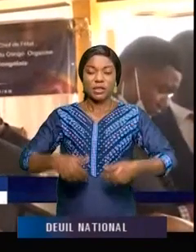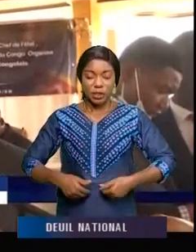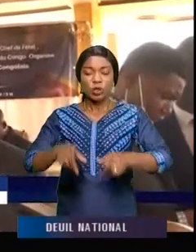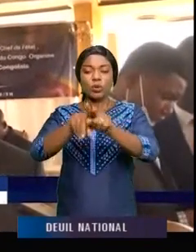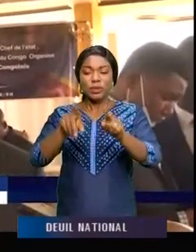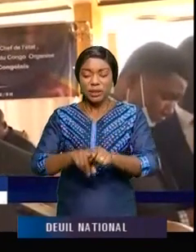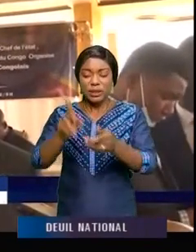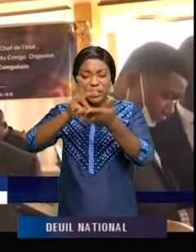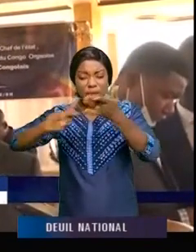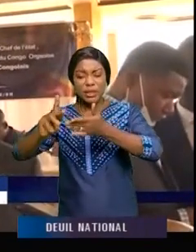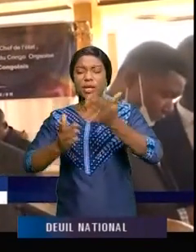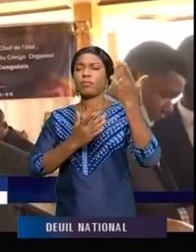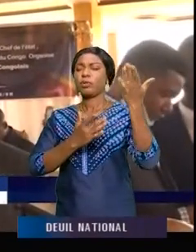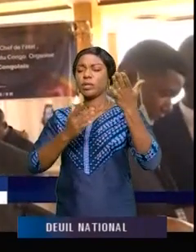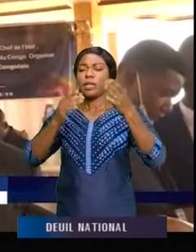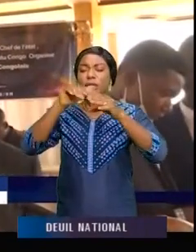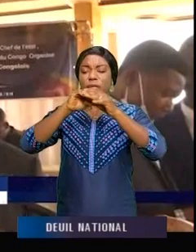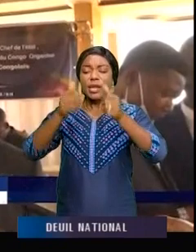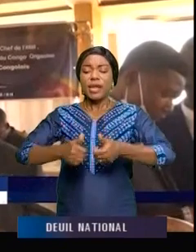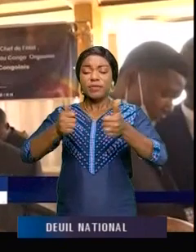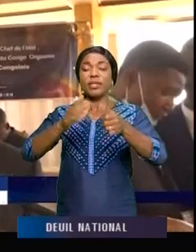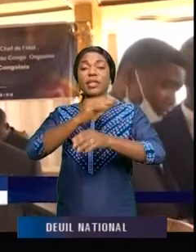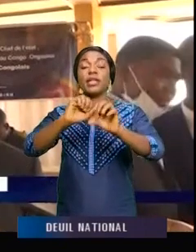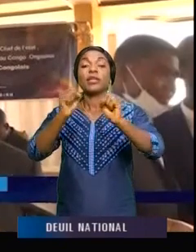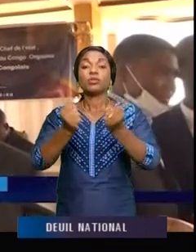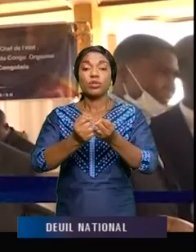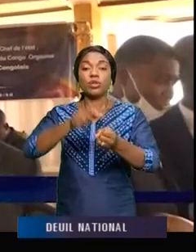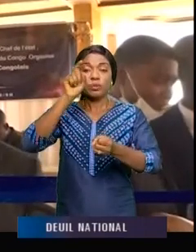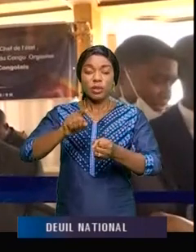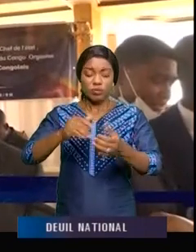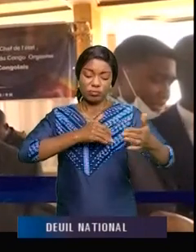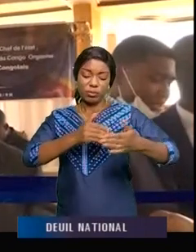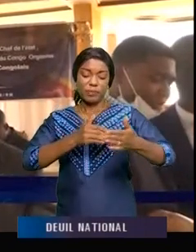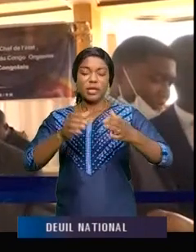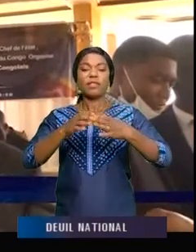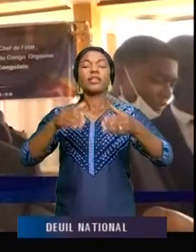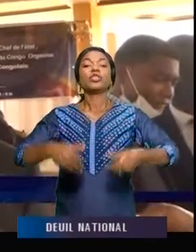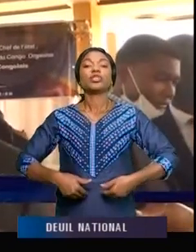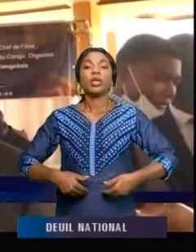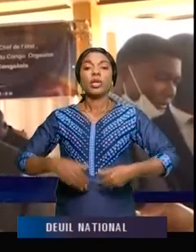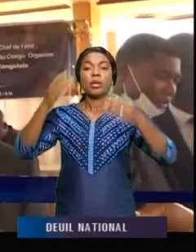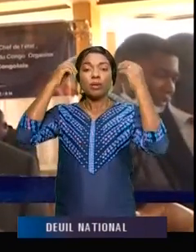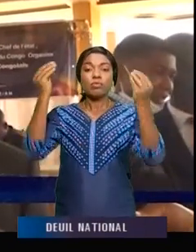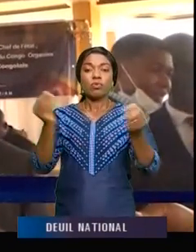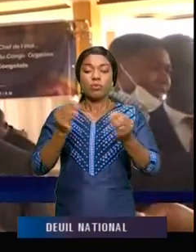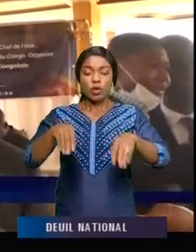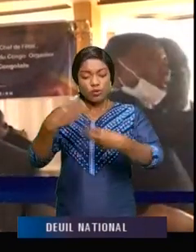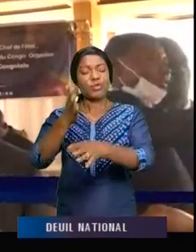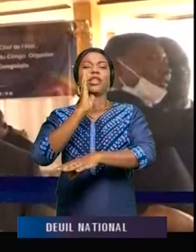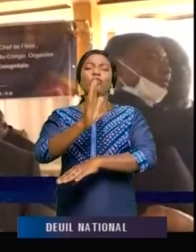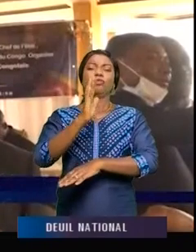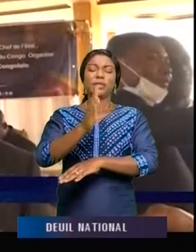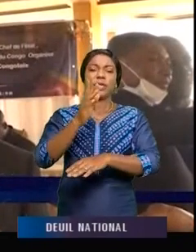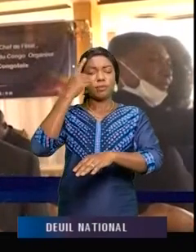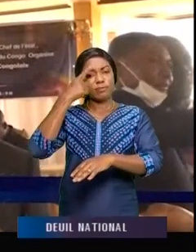importante dans la vie et dans la société, nous devons être proches d'elle pour donner des conseils